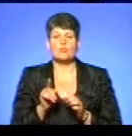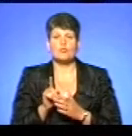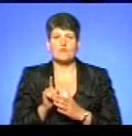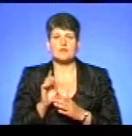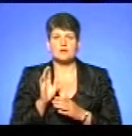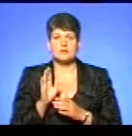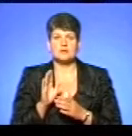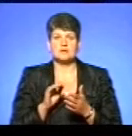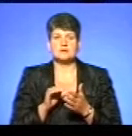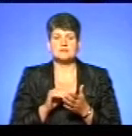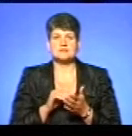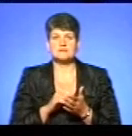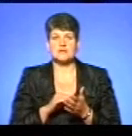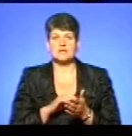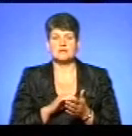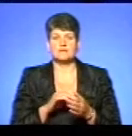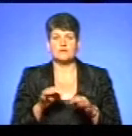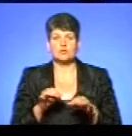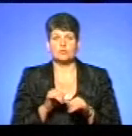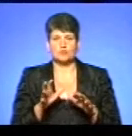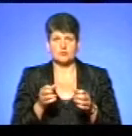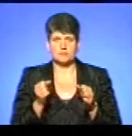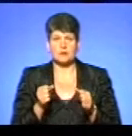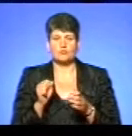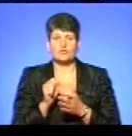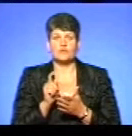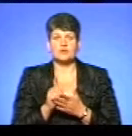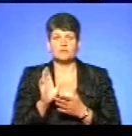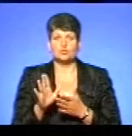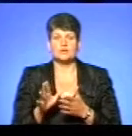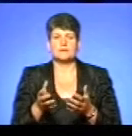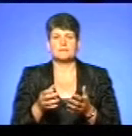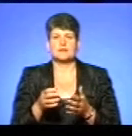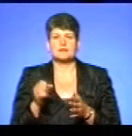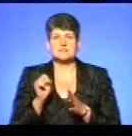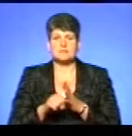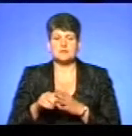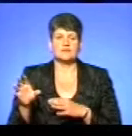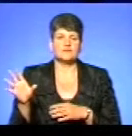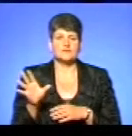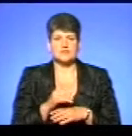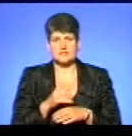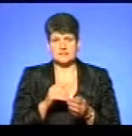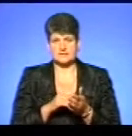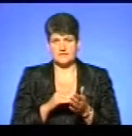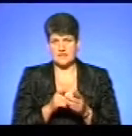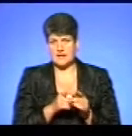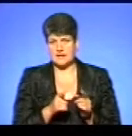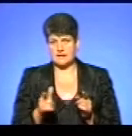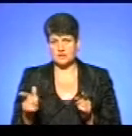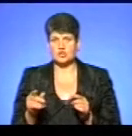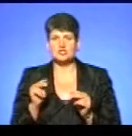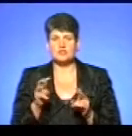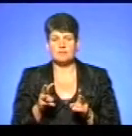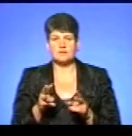Ні, свині не мають утримуватися. Значить, там має бути проведений забій всіх свиней, які утримуються. Продовж якого періоду? Це має бути, в чим